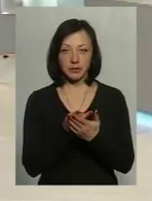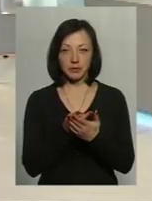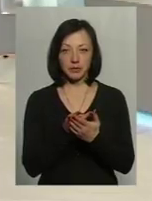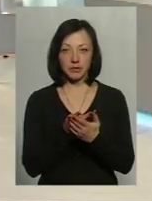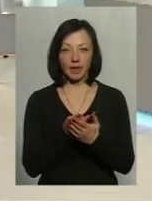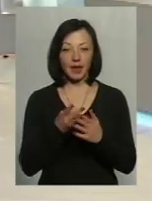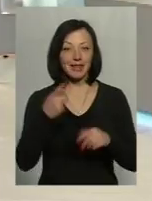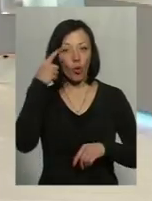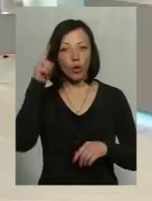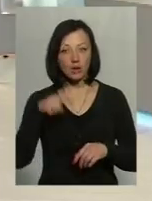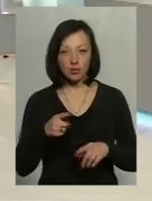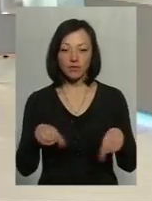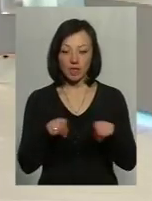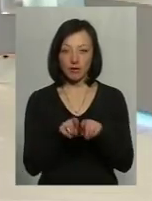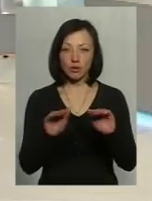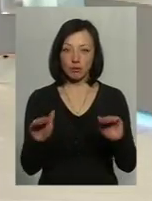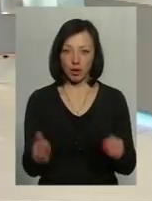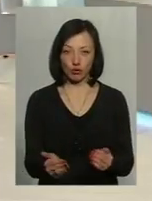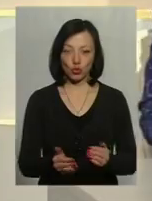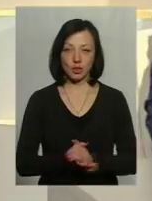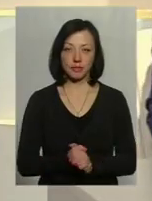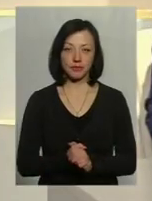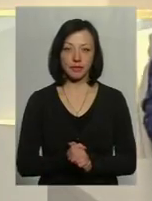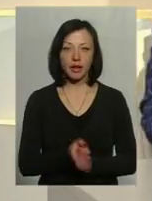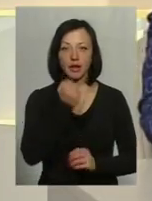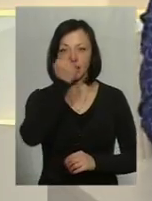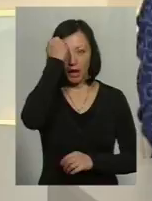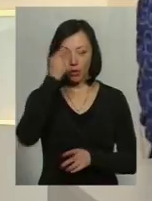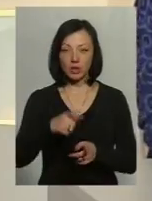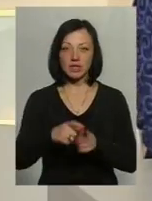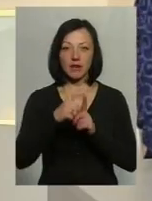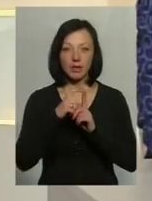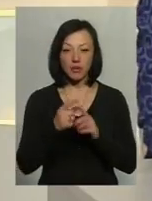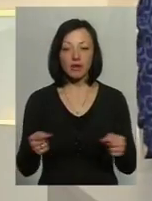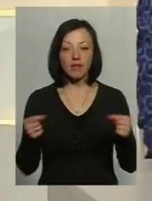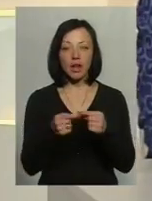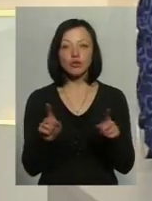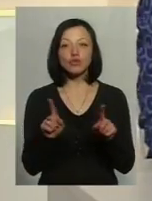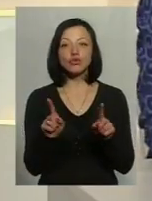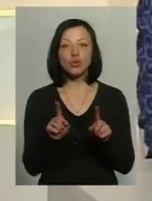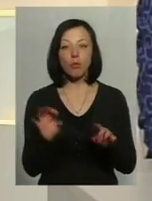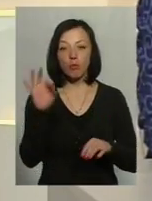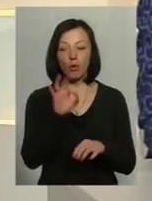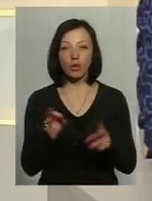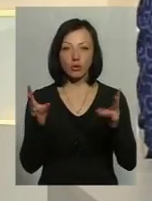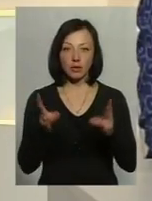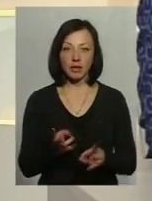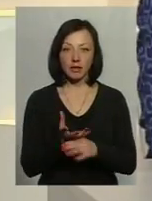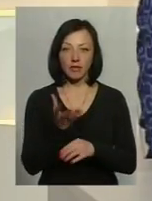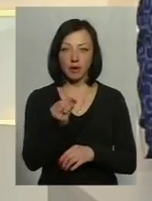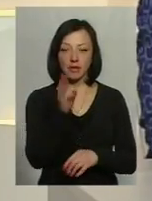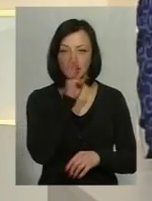теоретично, то воно все рівно зменшує. Дякую за відповідь. Власне, що про необхідність виплати